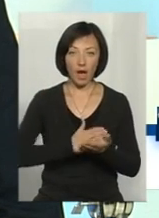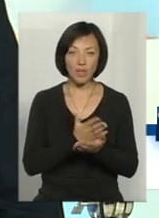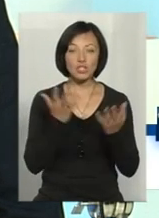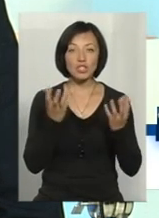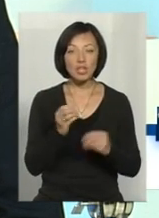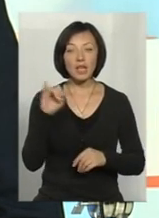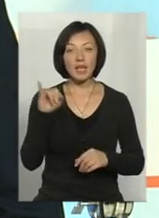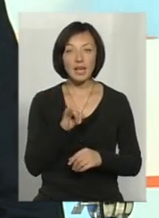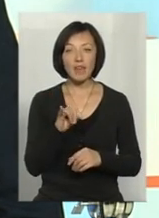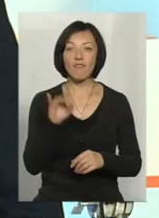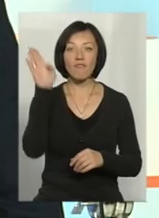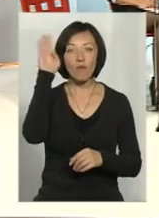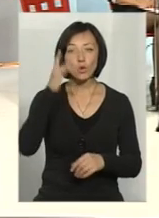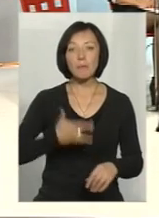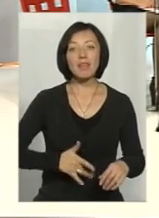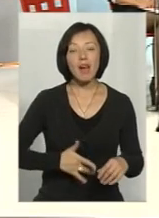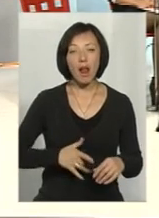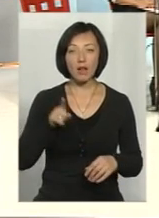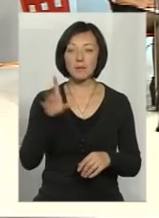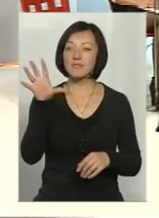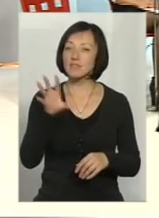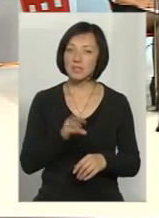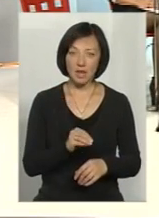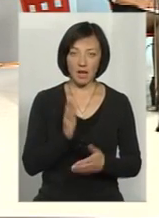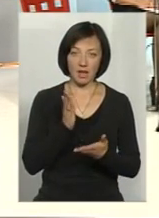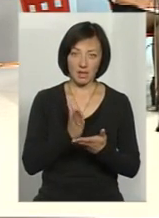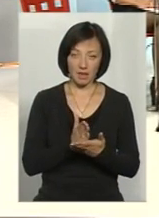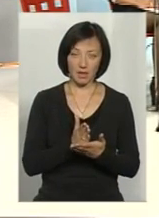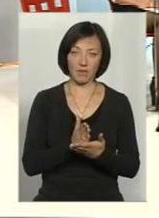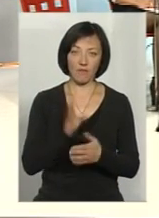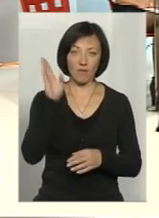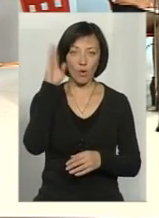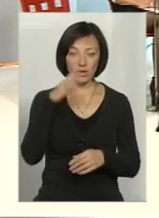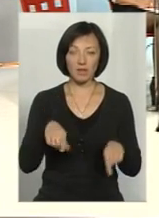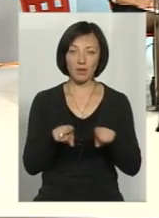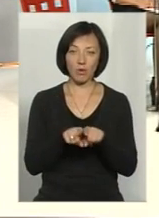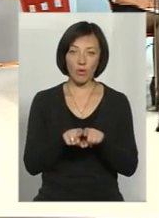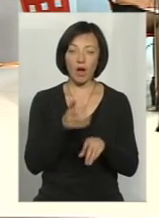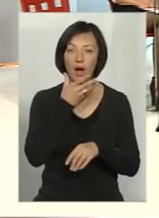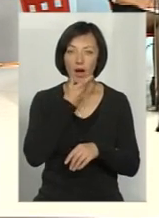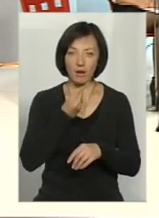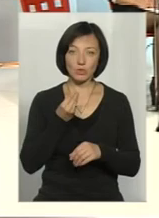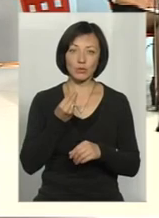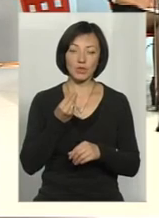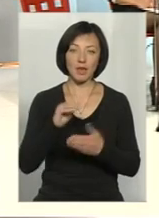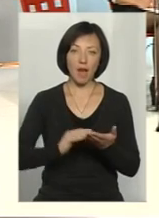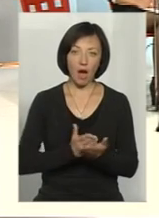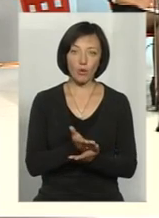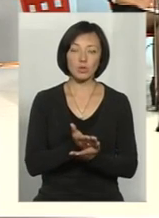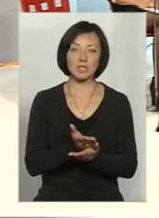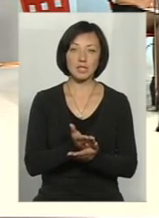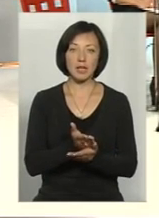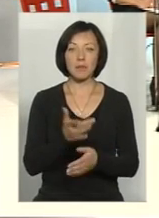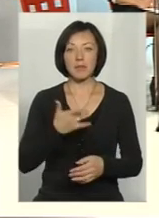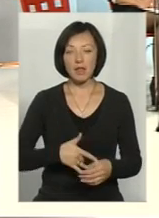а ще і воду мінеральну, тому що вона там вся практично є такої гарної якості, вона